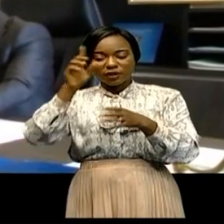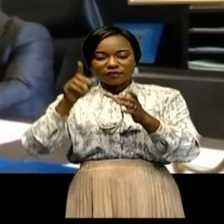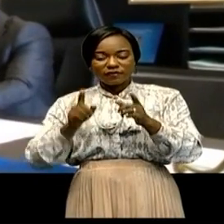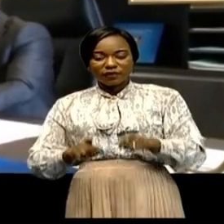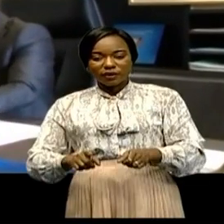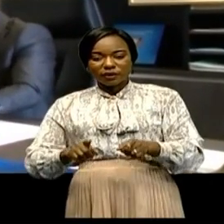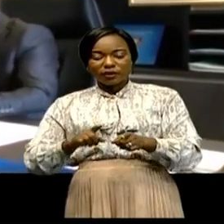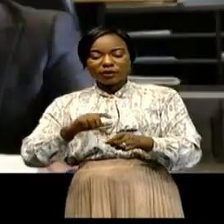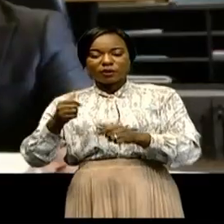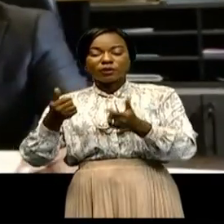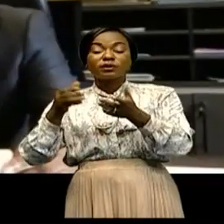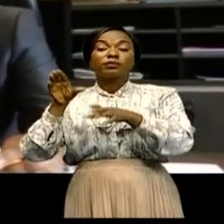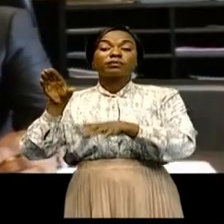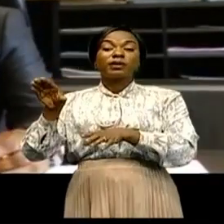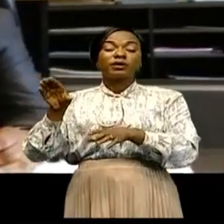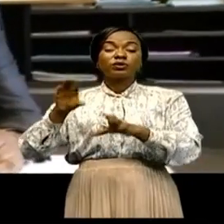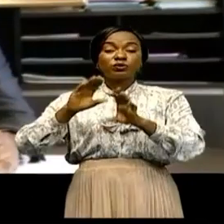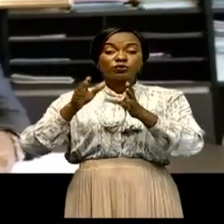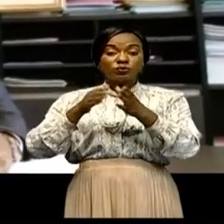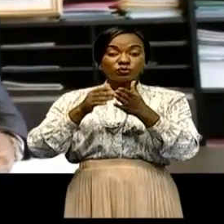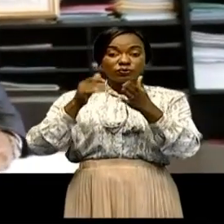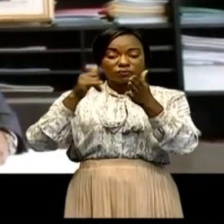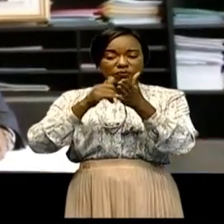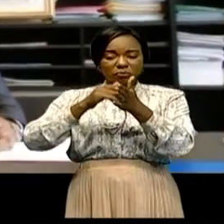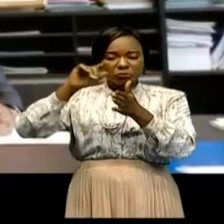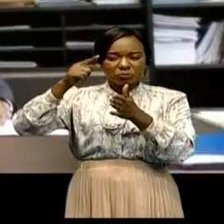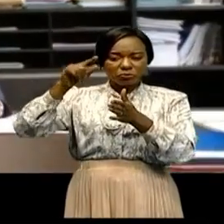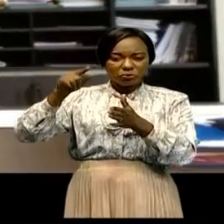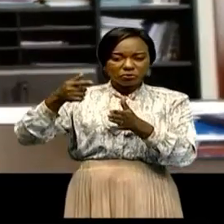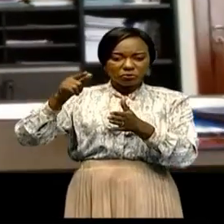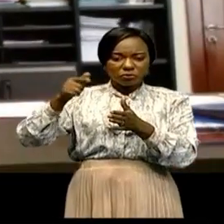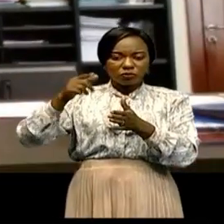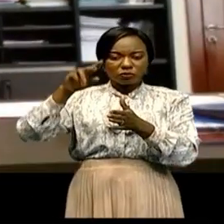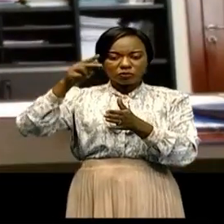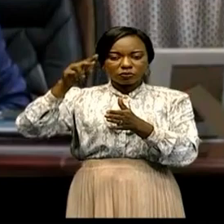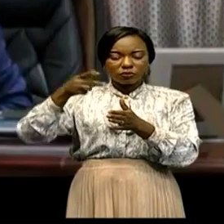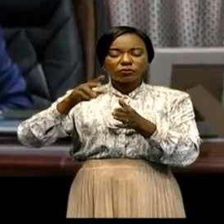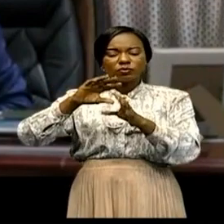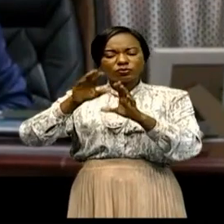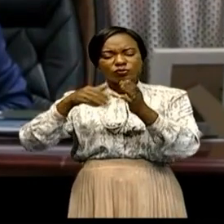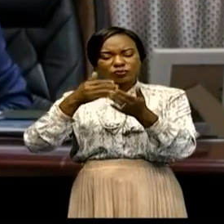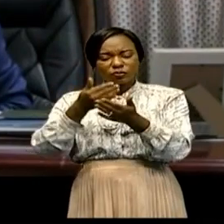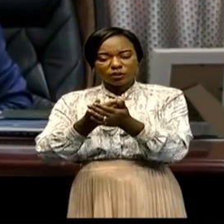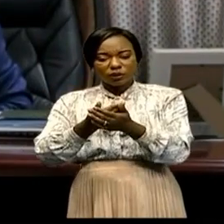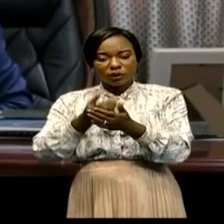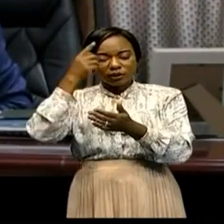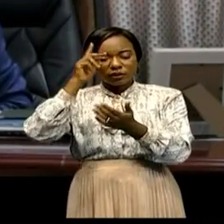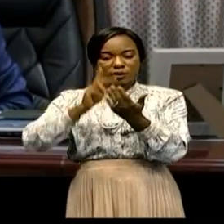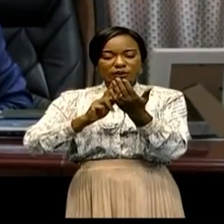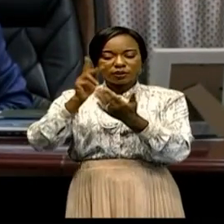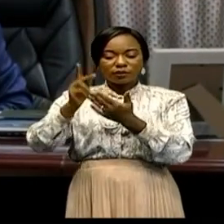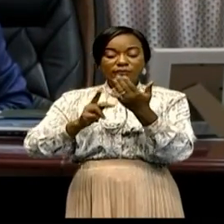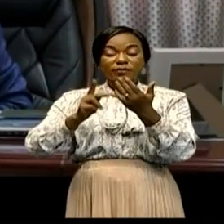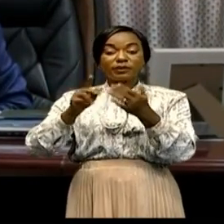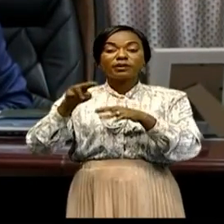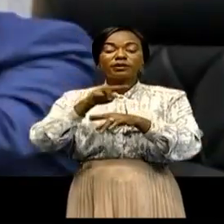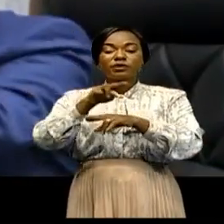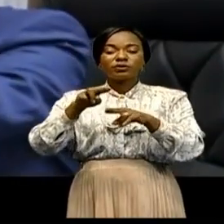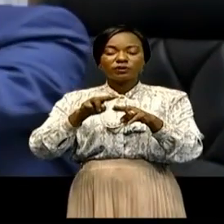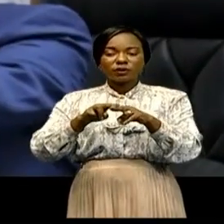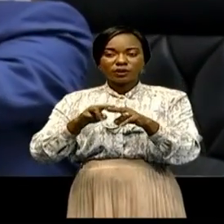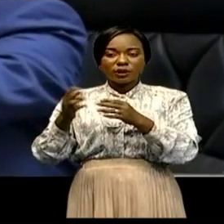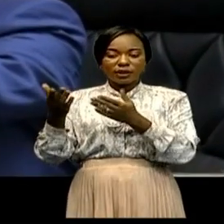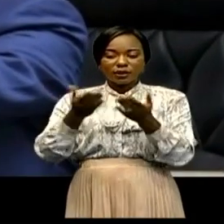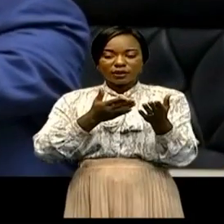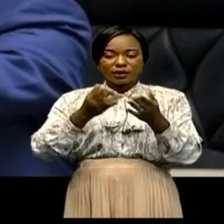la RDC contre FG Hemisphere, etc. Sur le plan du contentieux national, les services